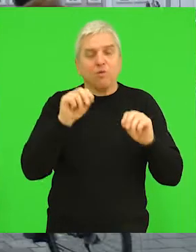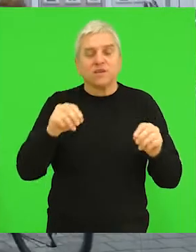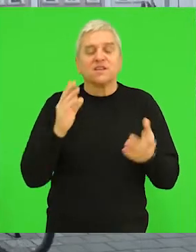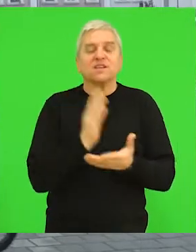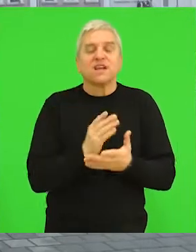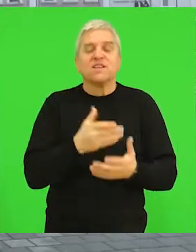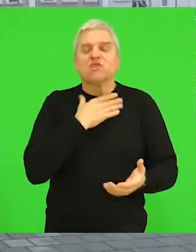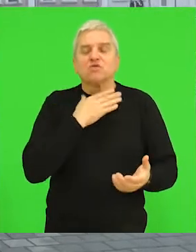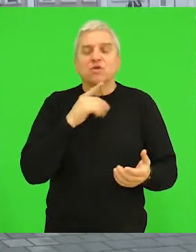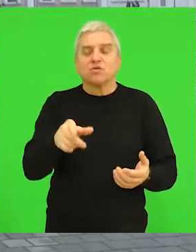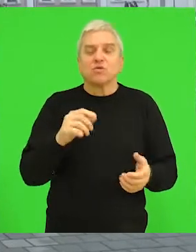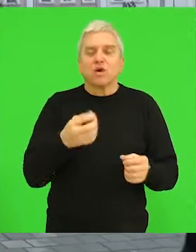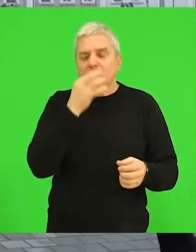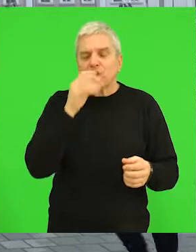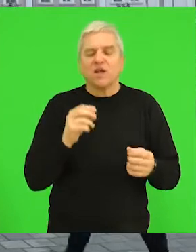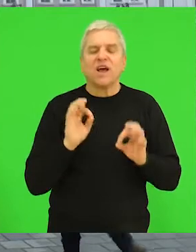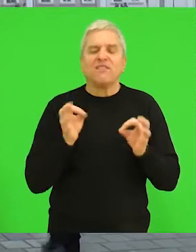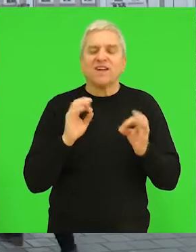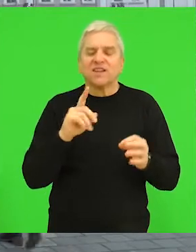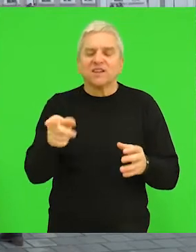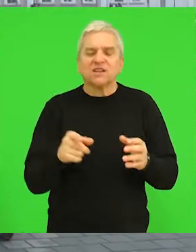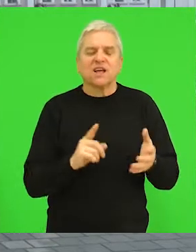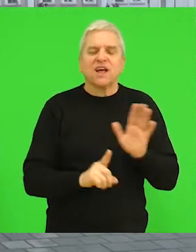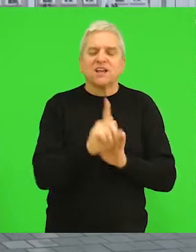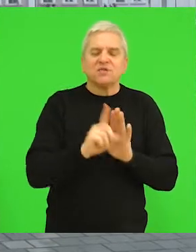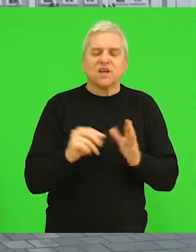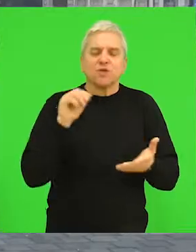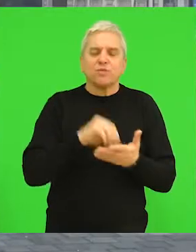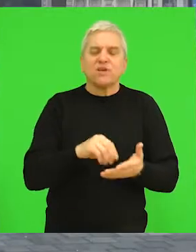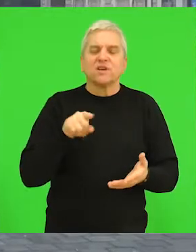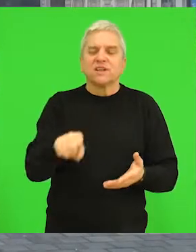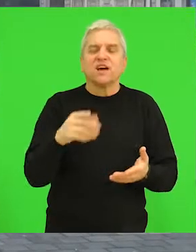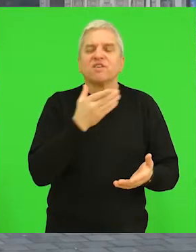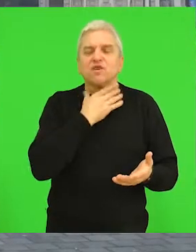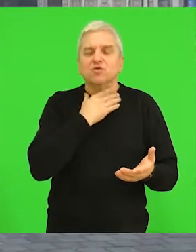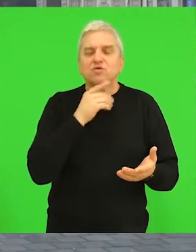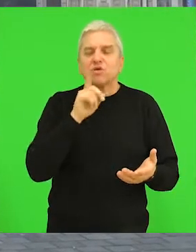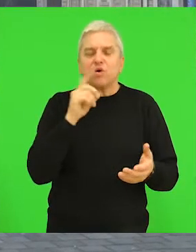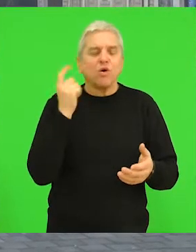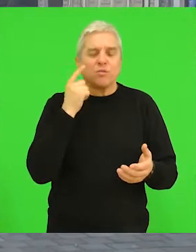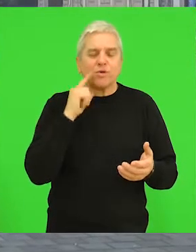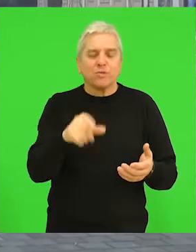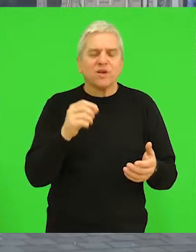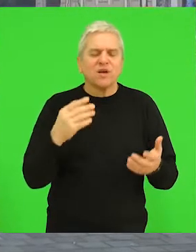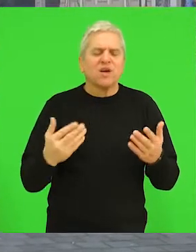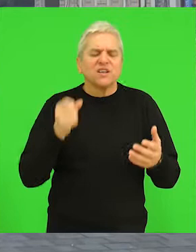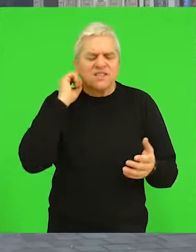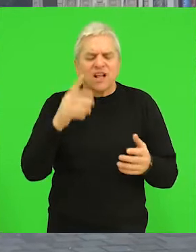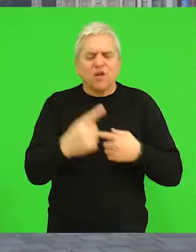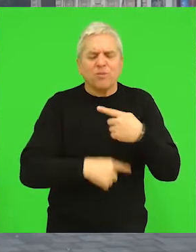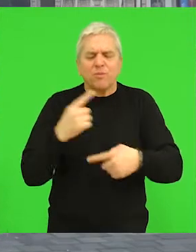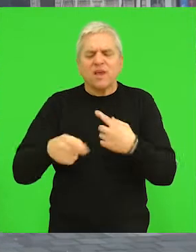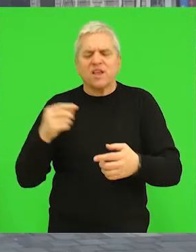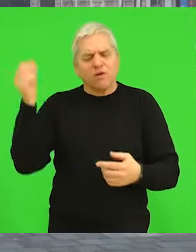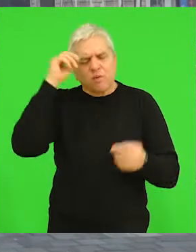bečejske srednje škole, što je dodatno uticalo na rezultate upisa. Međutim, takve škole koje eksperimentišu i stalno menjaju